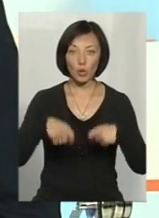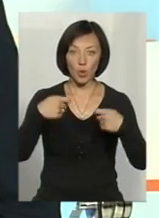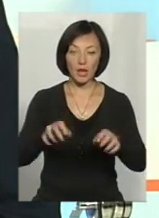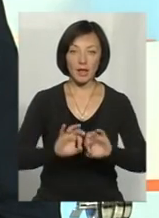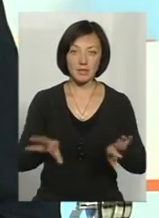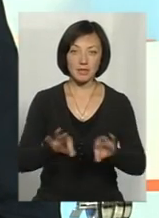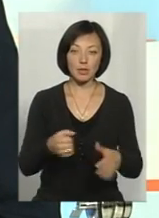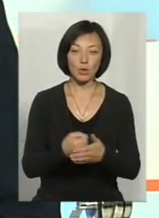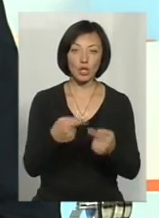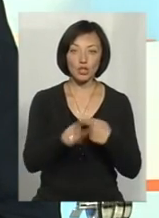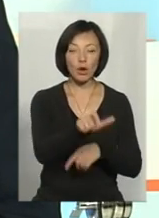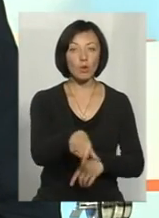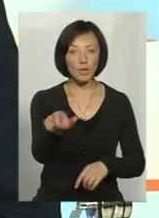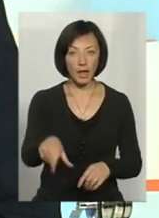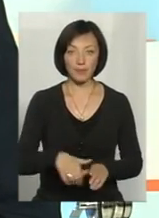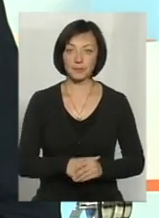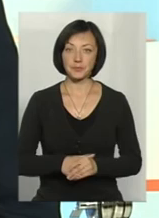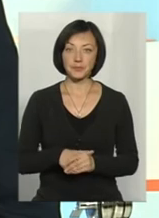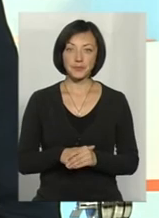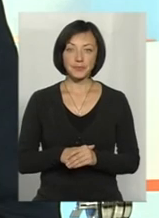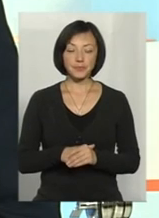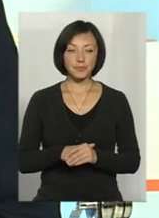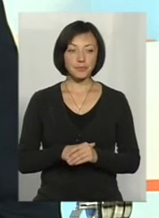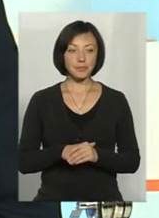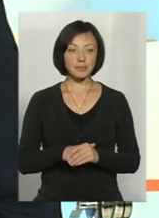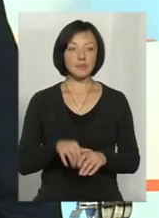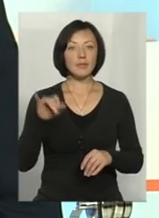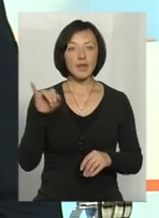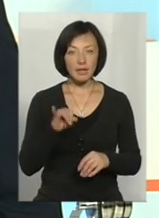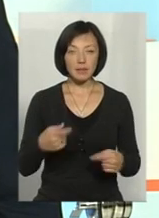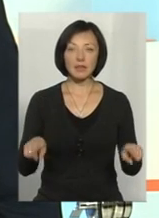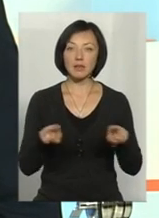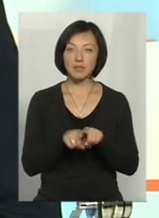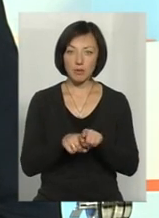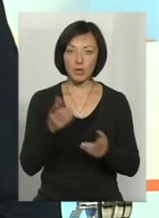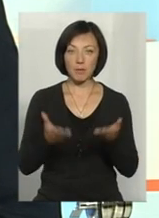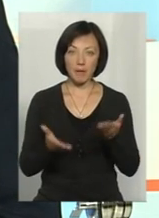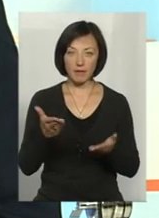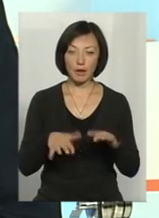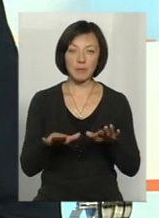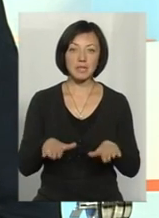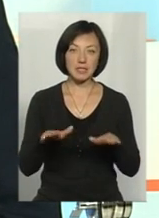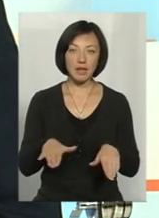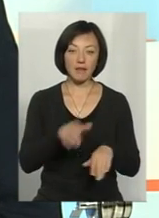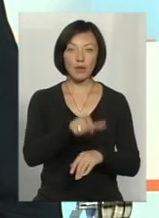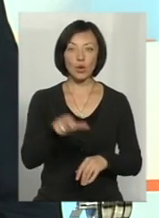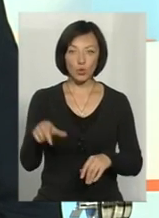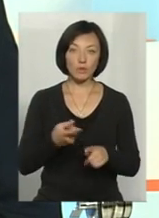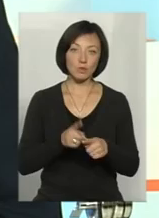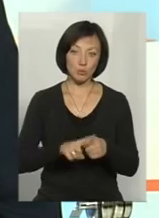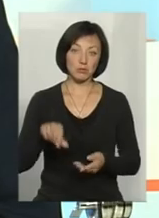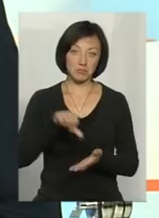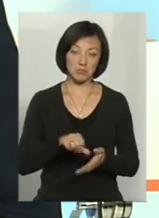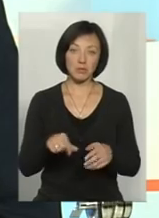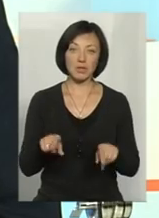інших людей. І так само, напевно, що і місцеві мешканці в цьому беруть